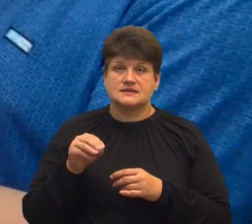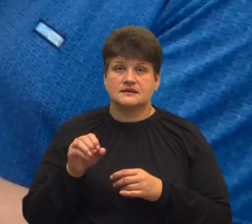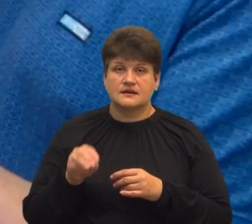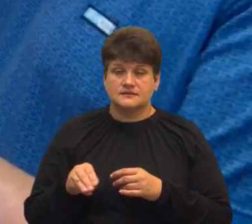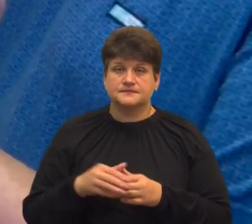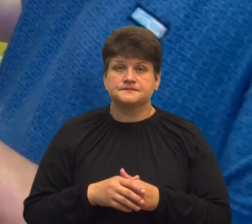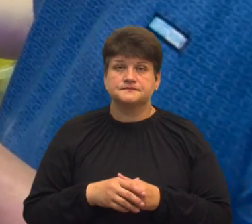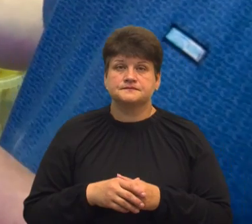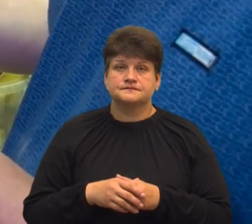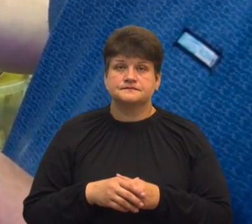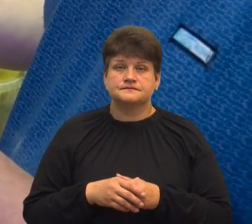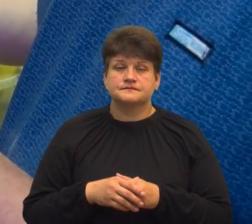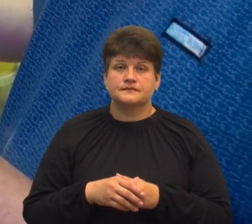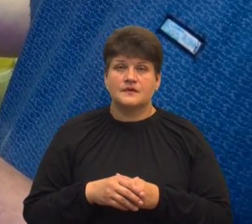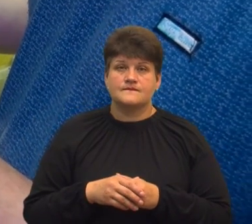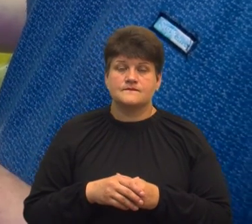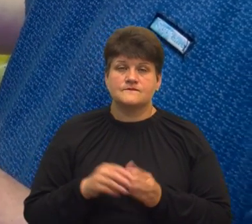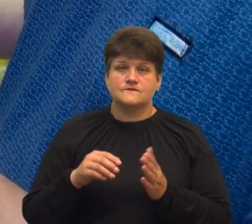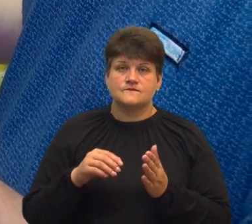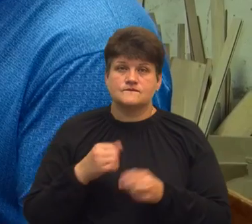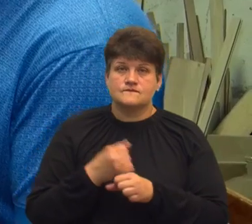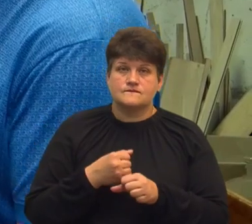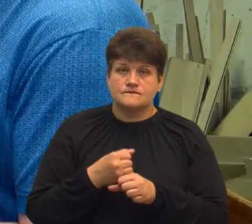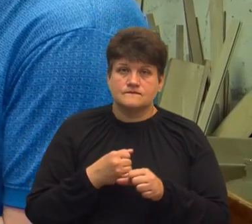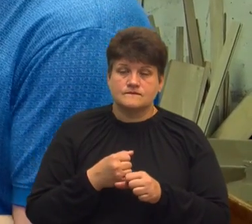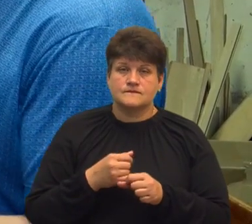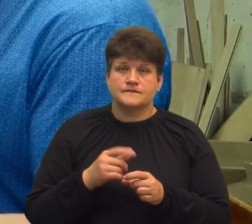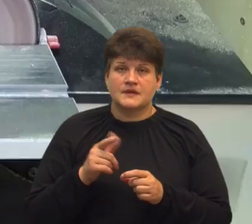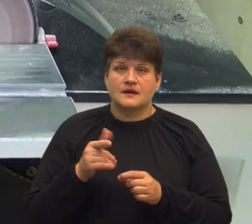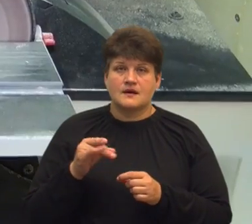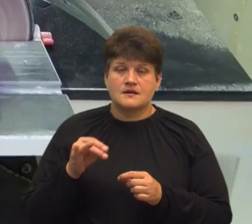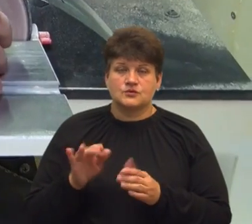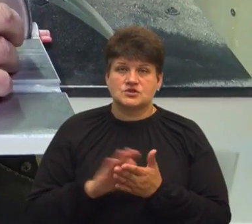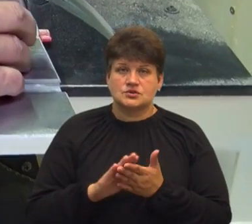випалюю такий герб. Тут йде шліфовка.